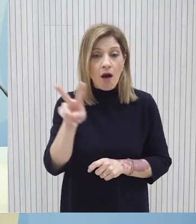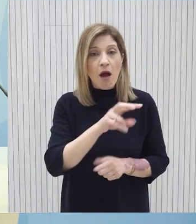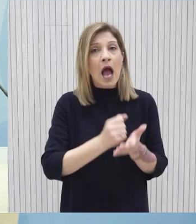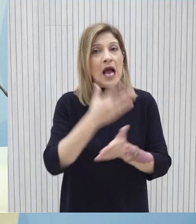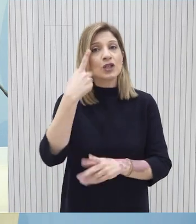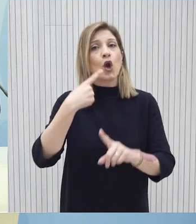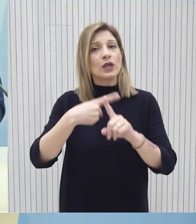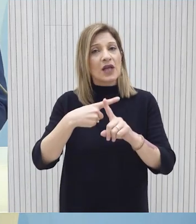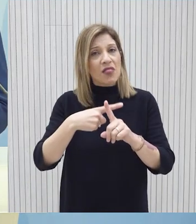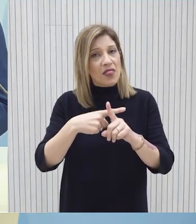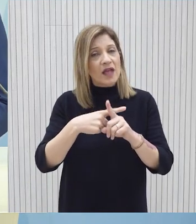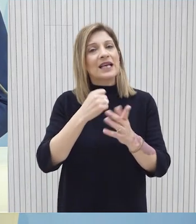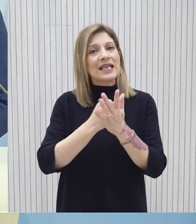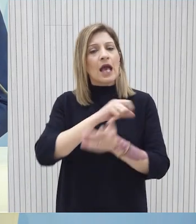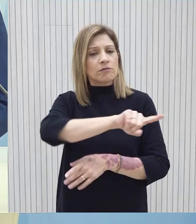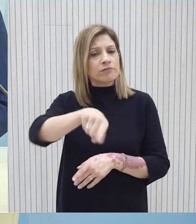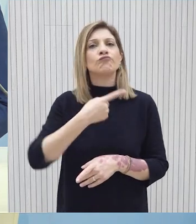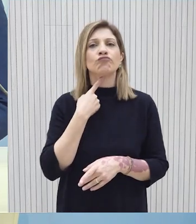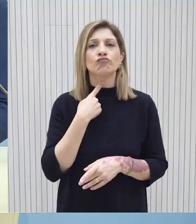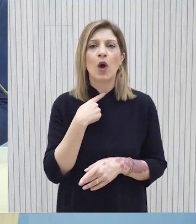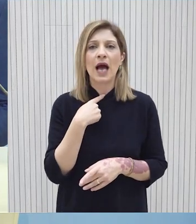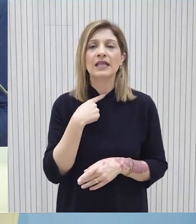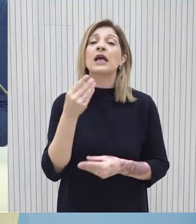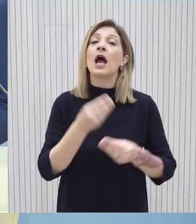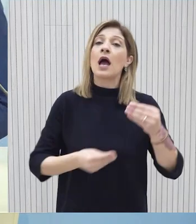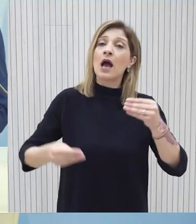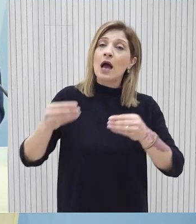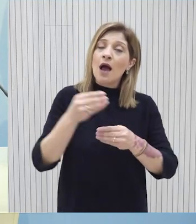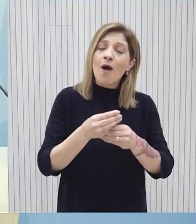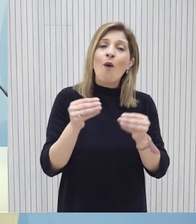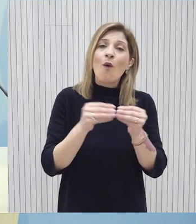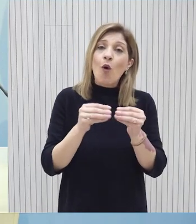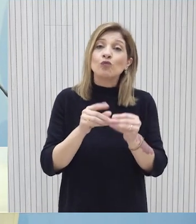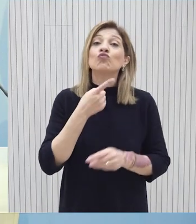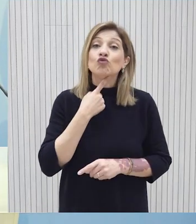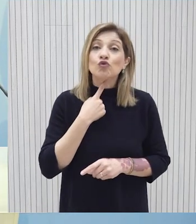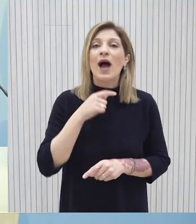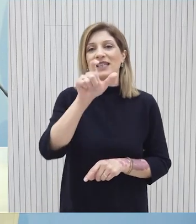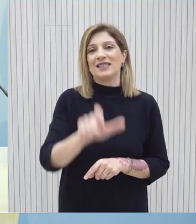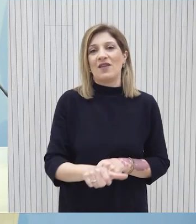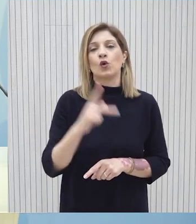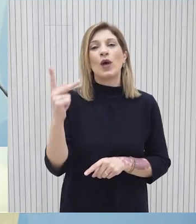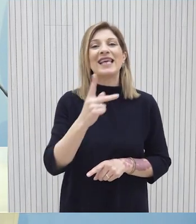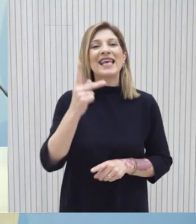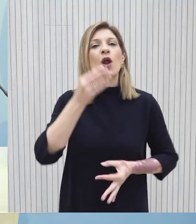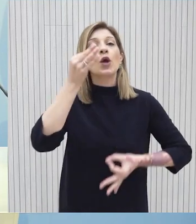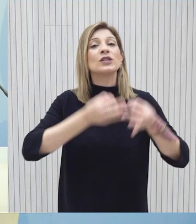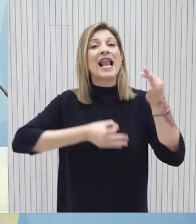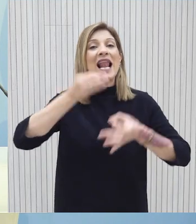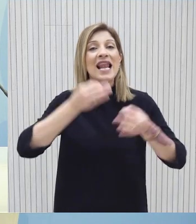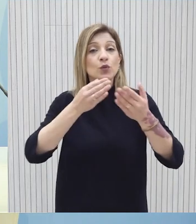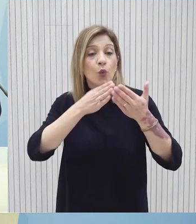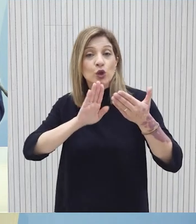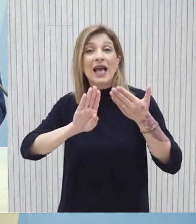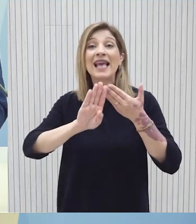από το Υφυπουργείο όσο και από τις τοπικές αρχές Κυρίως όμως αγκαλιάστηκε από τους πολίτες Ο Κοινωνικός Λειτουργός της Γειτονιάς